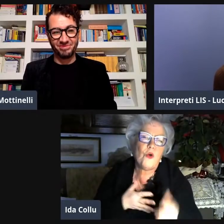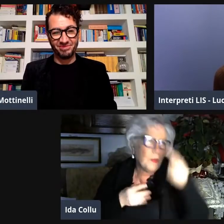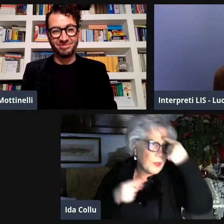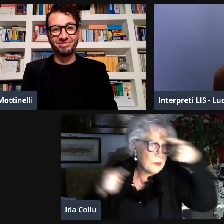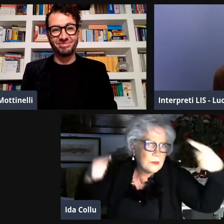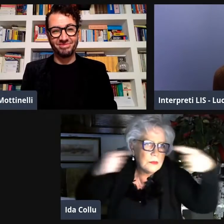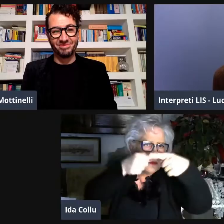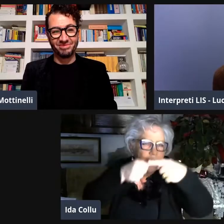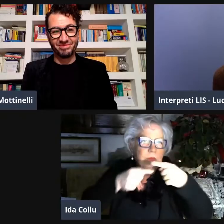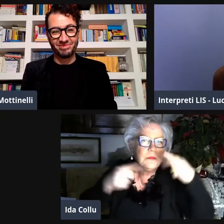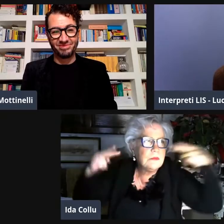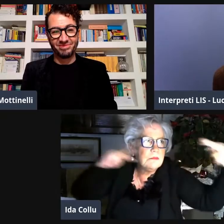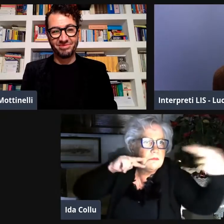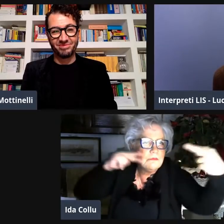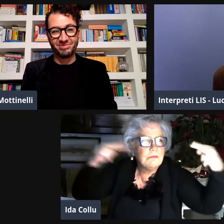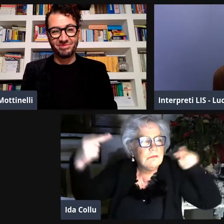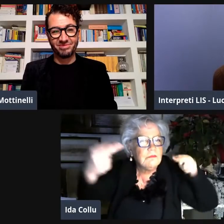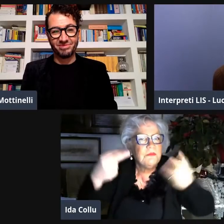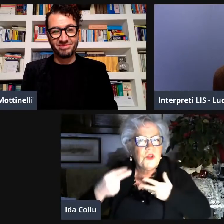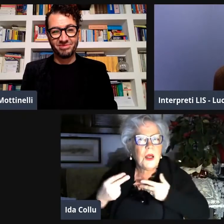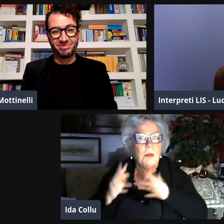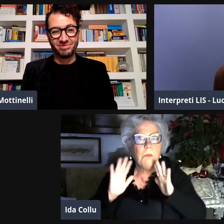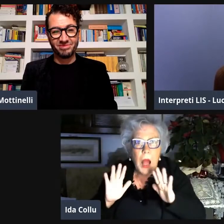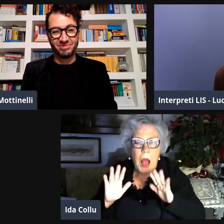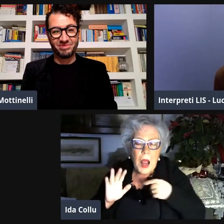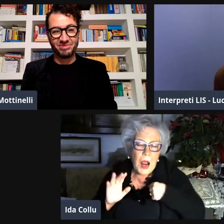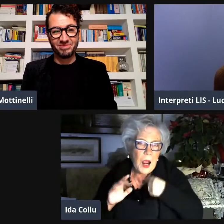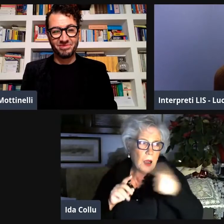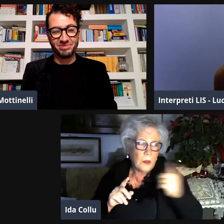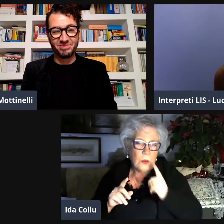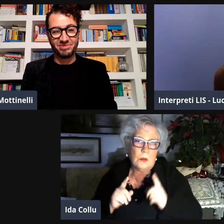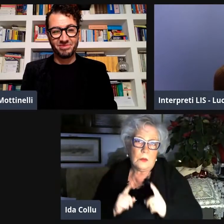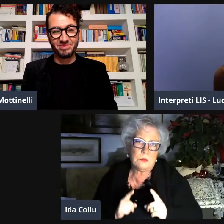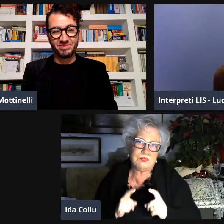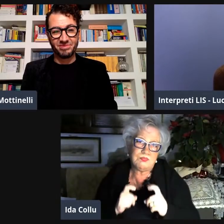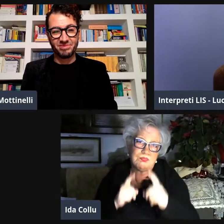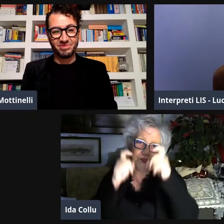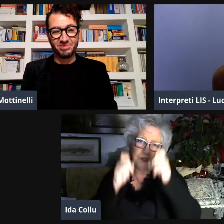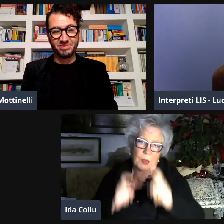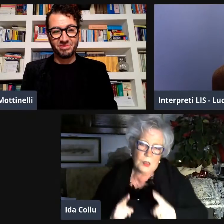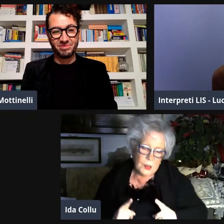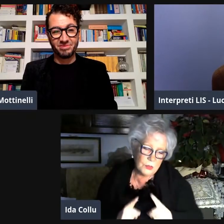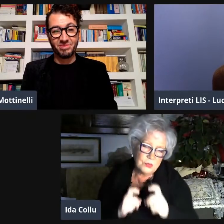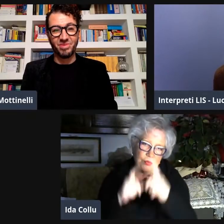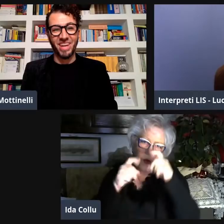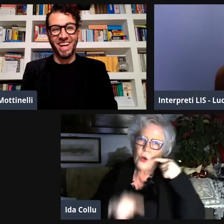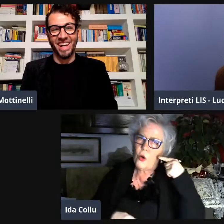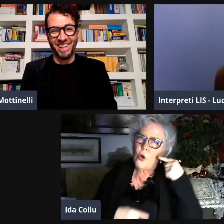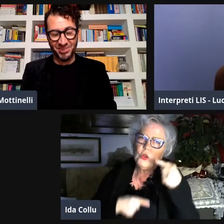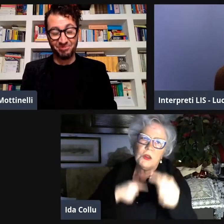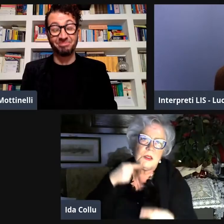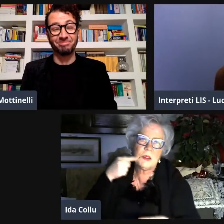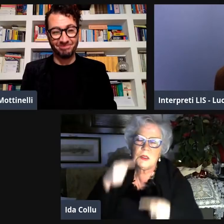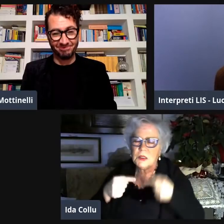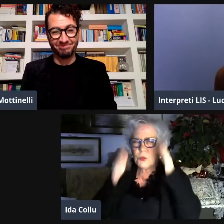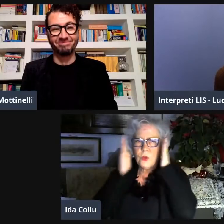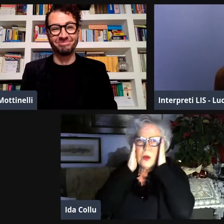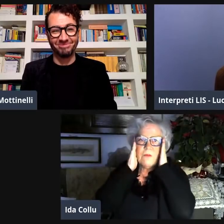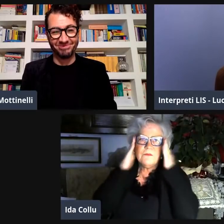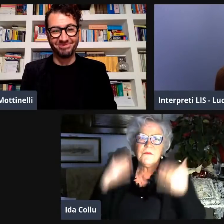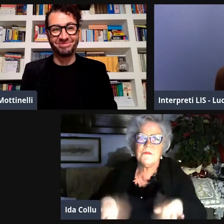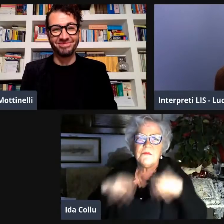temi. Ed è nata un'amicizia molto profonda. C'era una sorta di feeling tra di noi su questi temi. Ma in realtà noi abbiamo anche